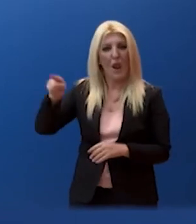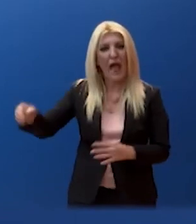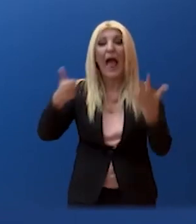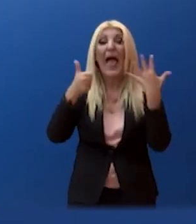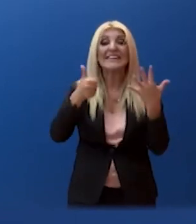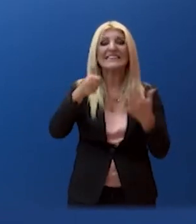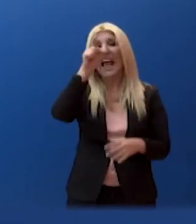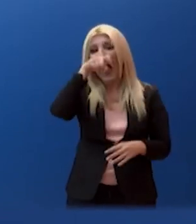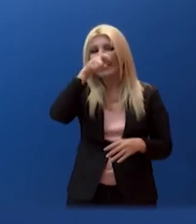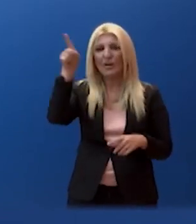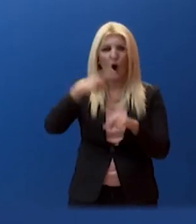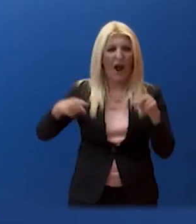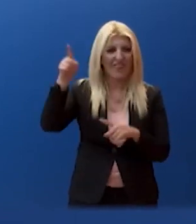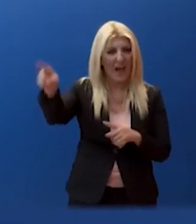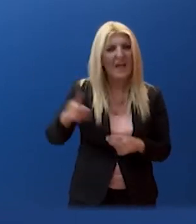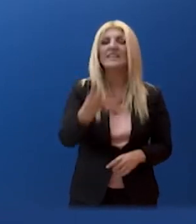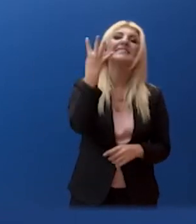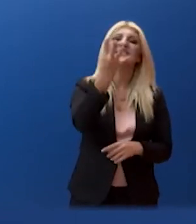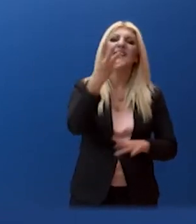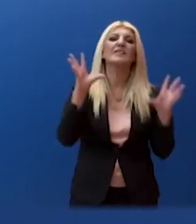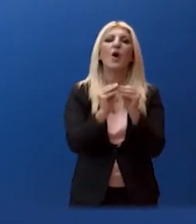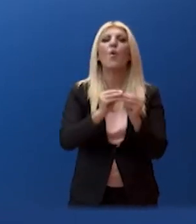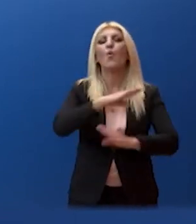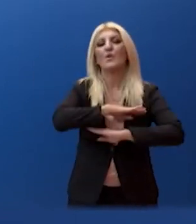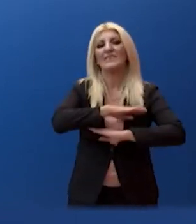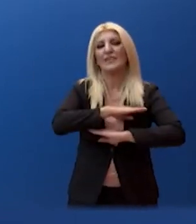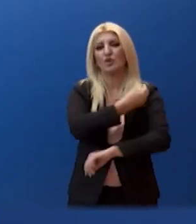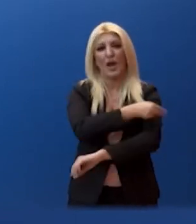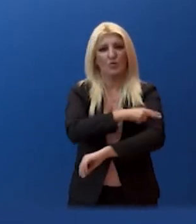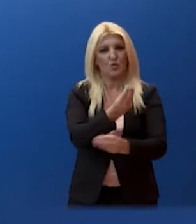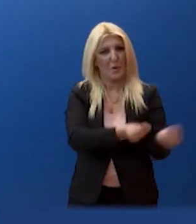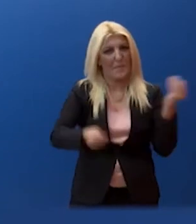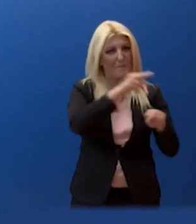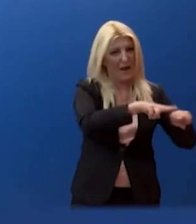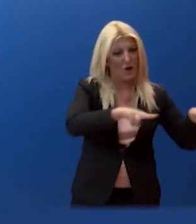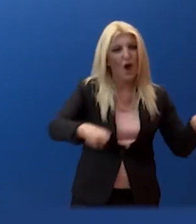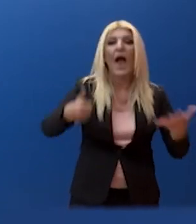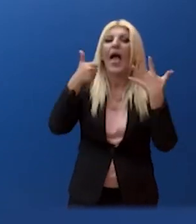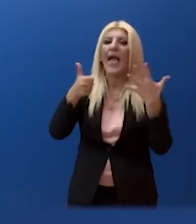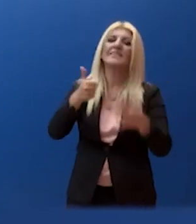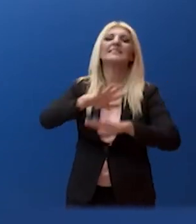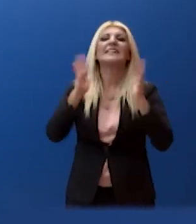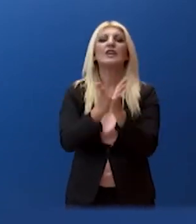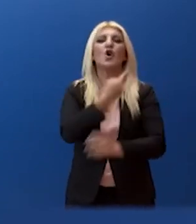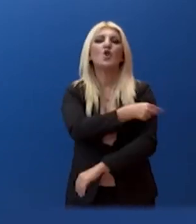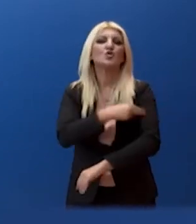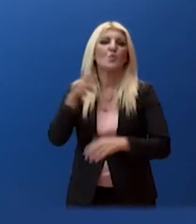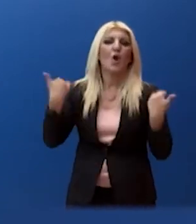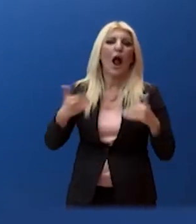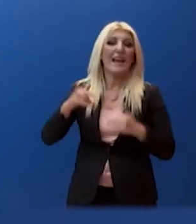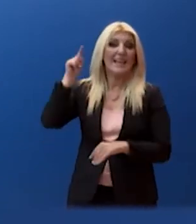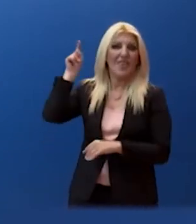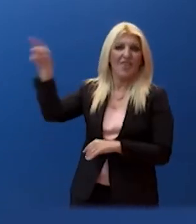Αττικόν, 4 στα στρατιωτικά νοσοκομεία της Αττικής και 6 στο Γενικό Νοσοκομείο Χαλκίδας. Στο μεταξύ,